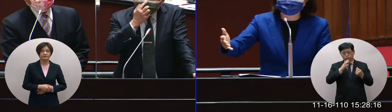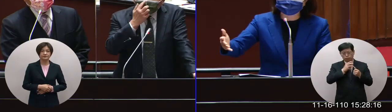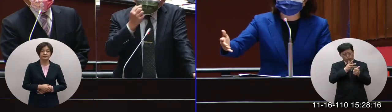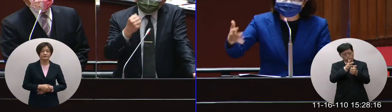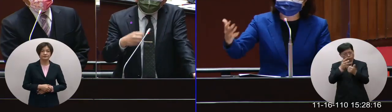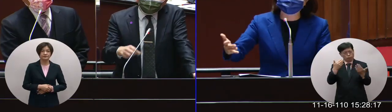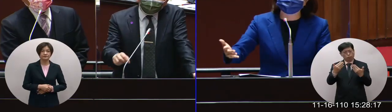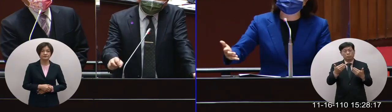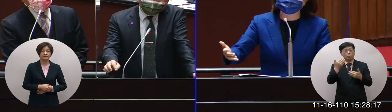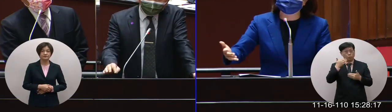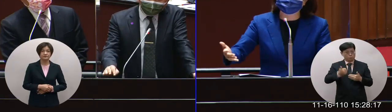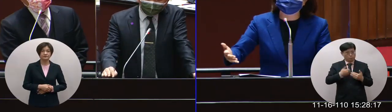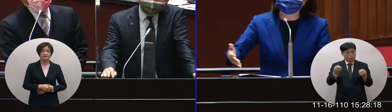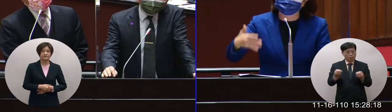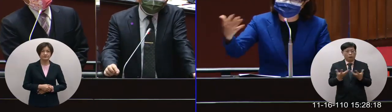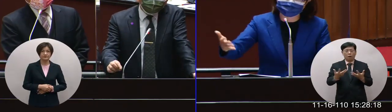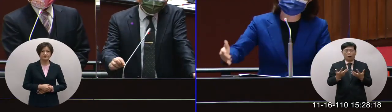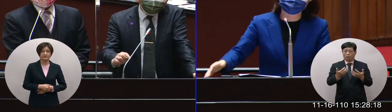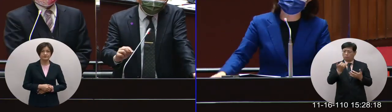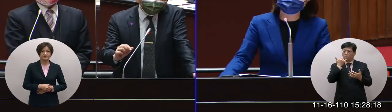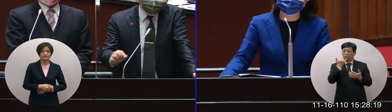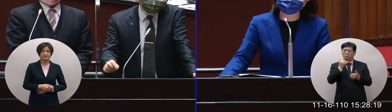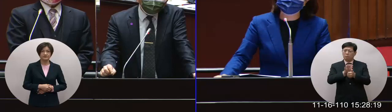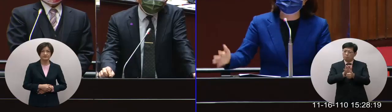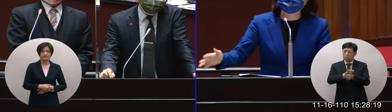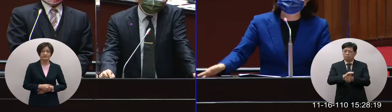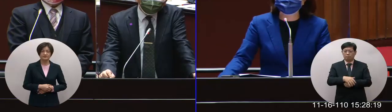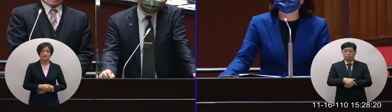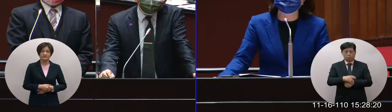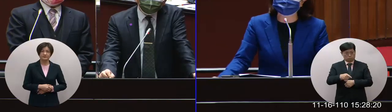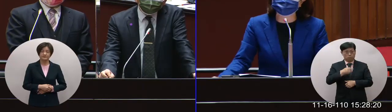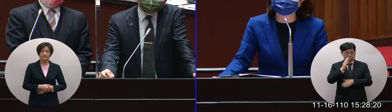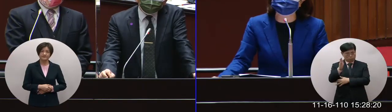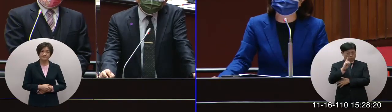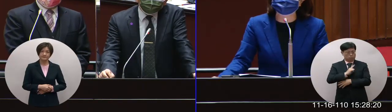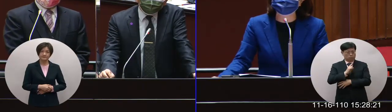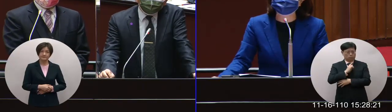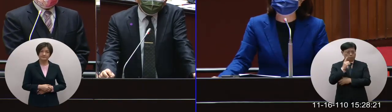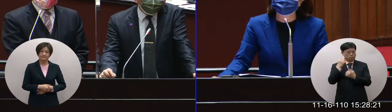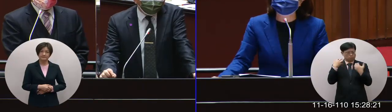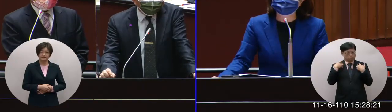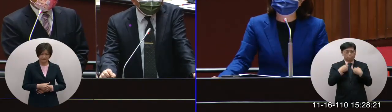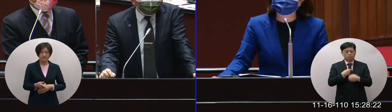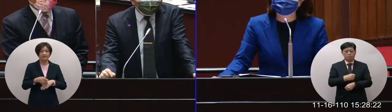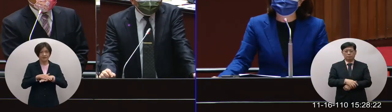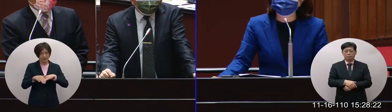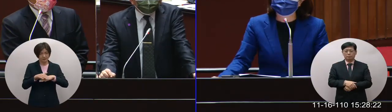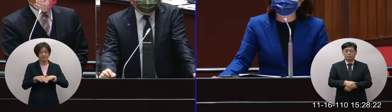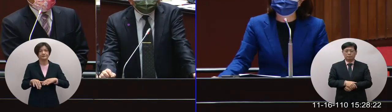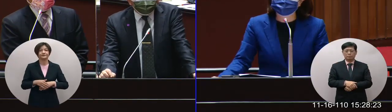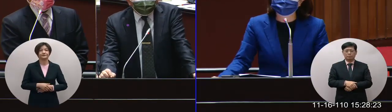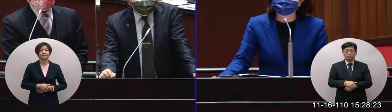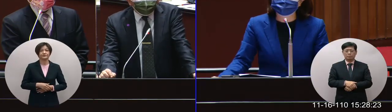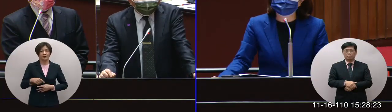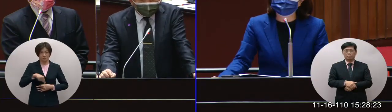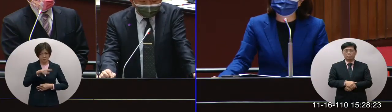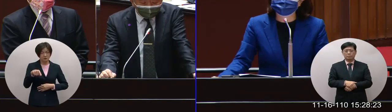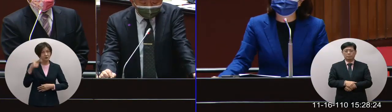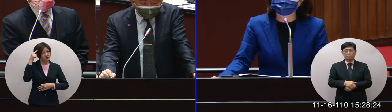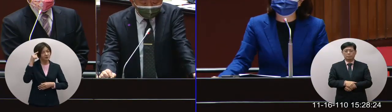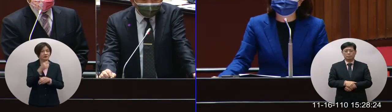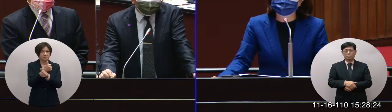了解啊那如果真的有些什麼樣的狀況我們總是協助一下我覺得這是政府的道義吧會 我們這個大概都會有